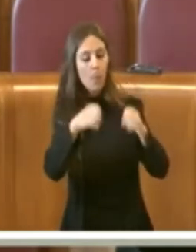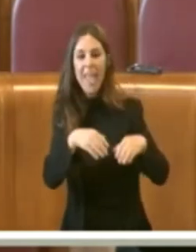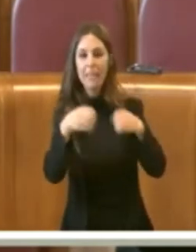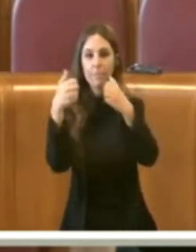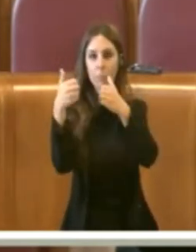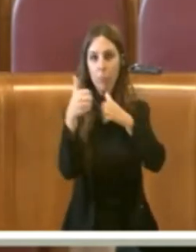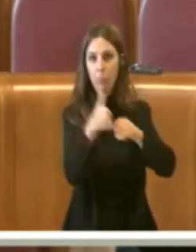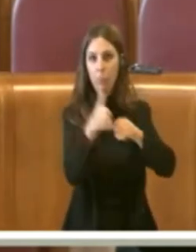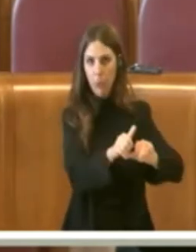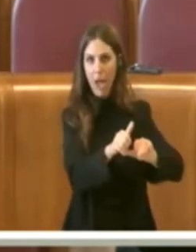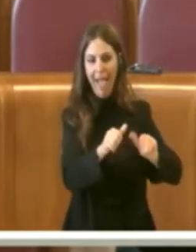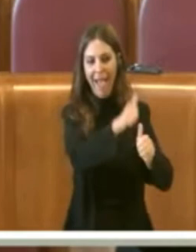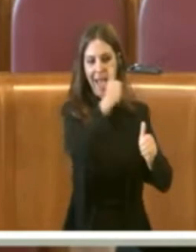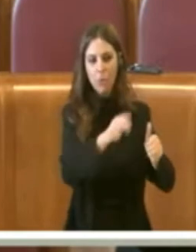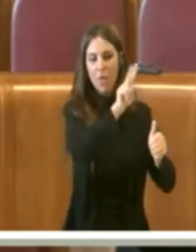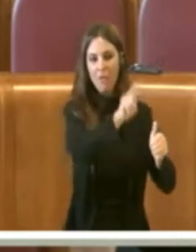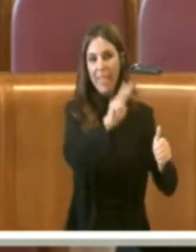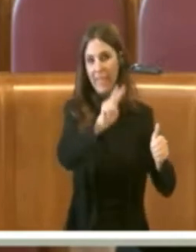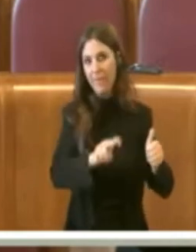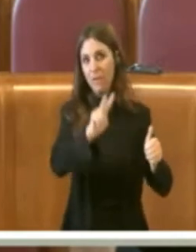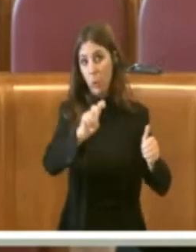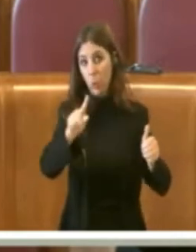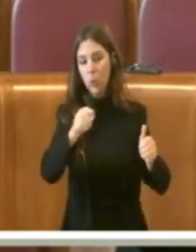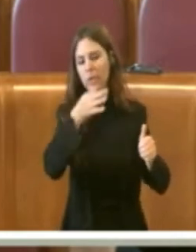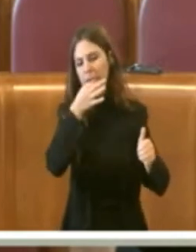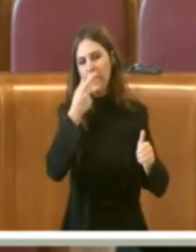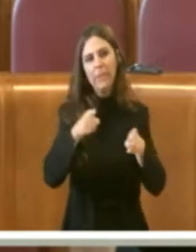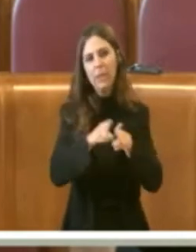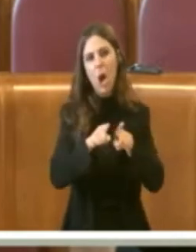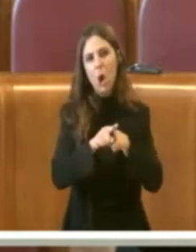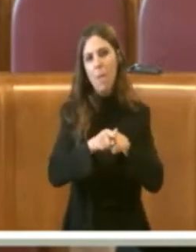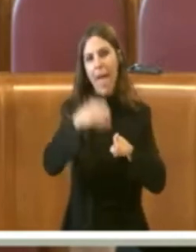anche noi abbiamo perso un treno. Grazie.